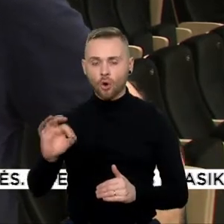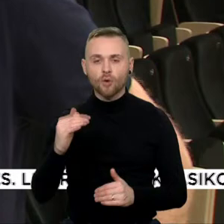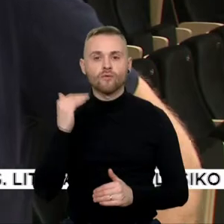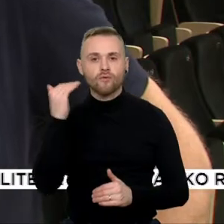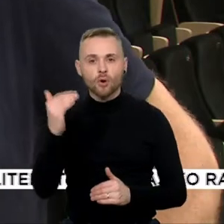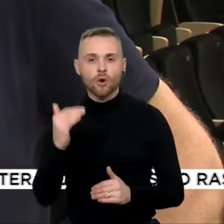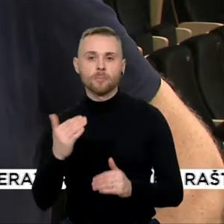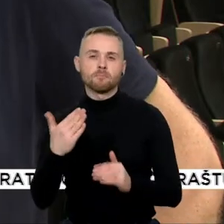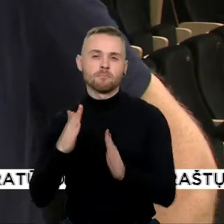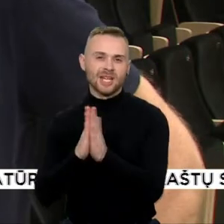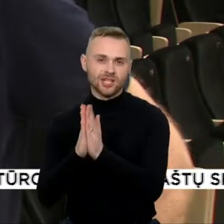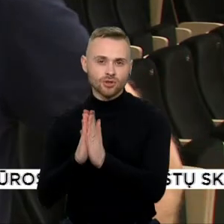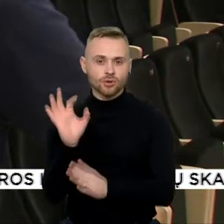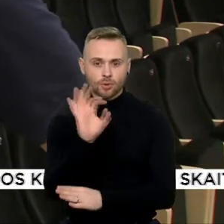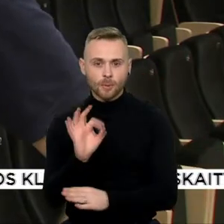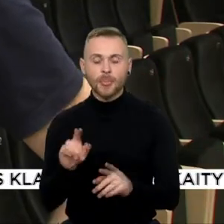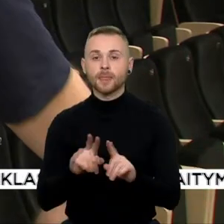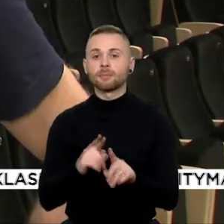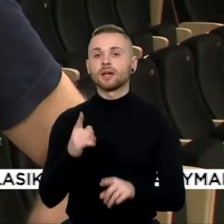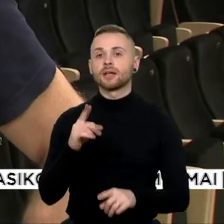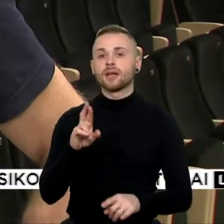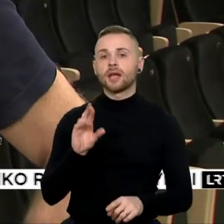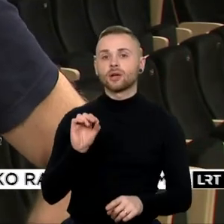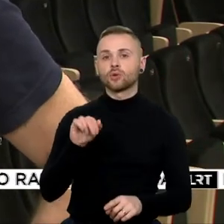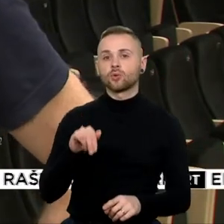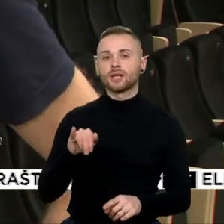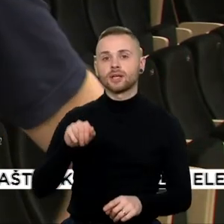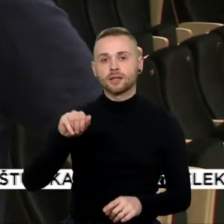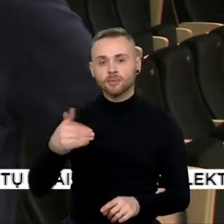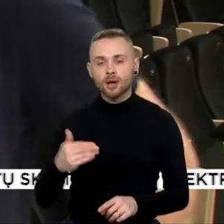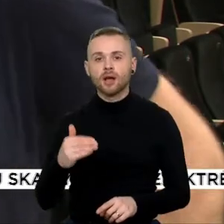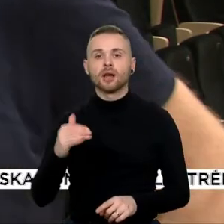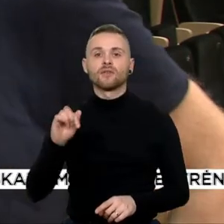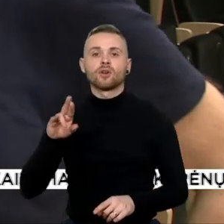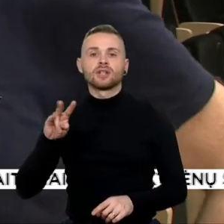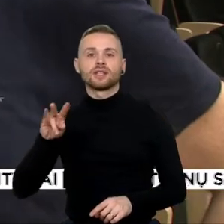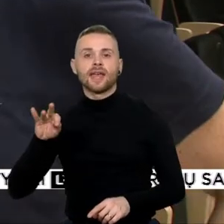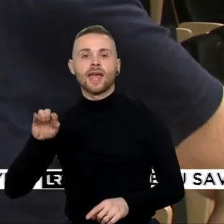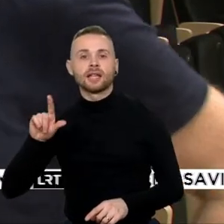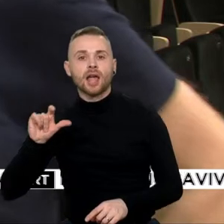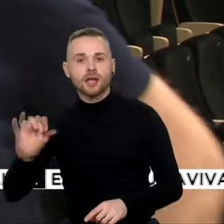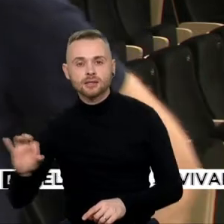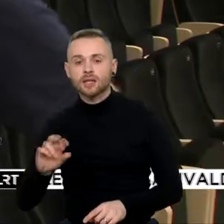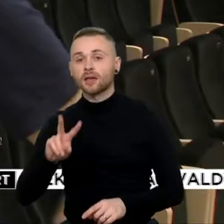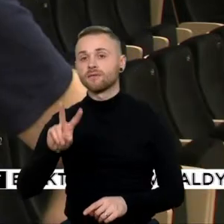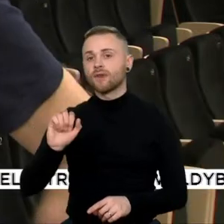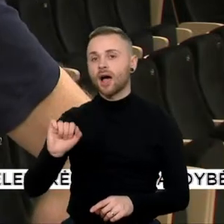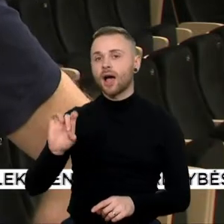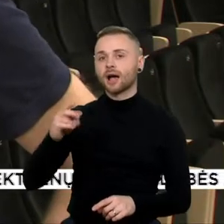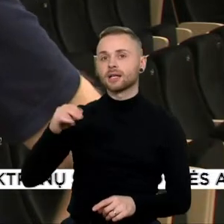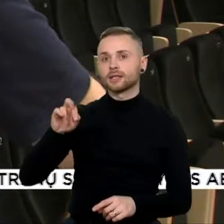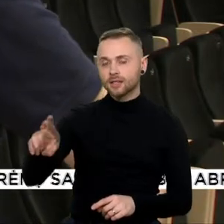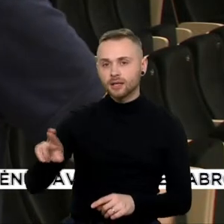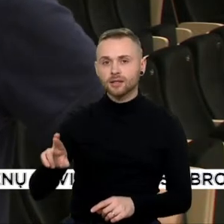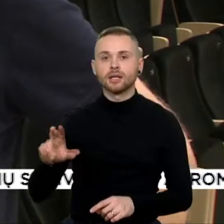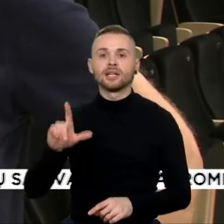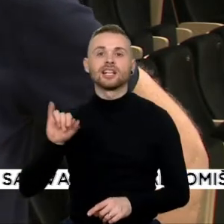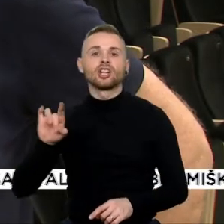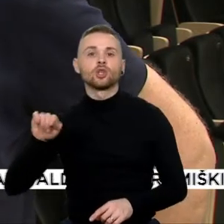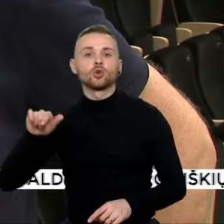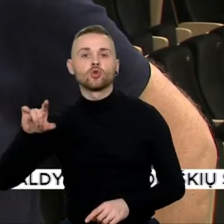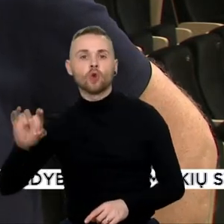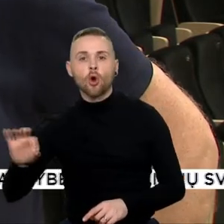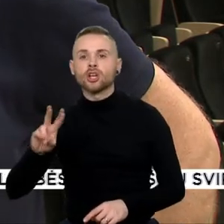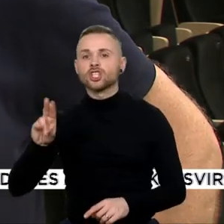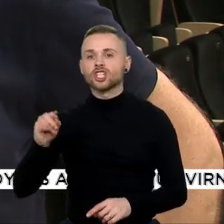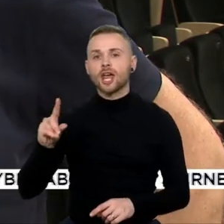Ir Verdi Rekvijam arba Verdi Otelas arba, nežinau, Wagnerio Nibelungų žiedas – tai